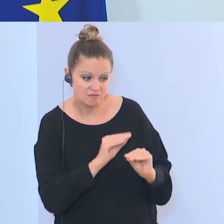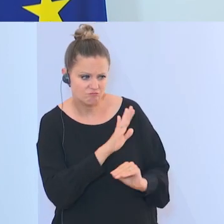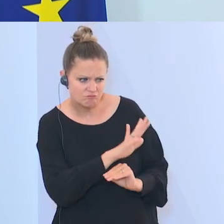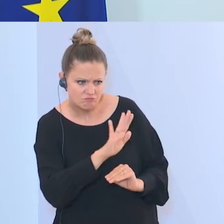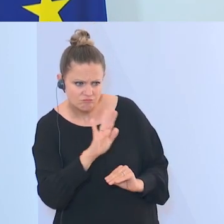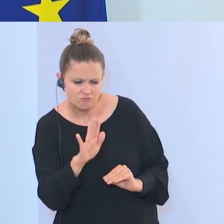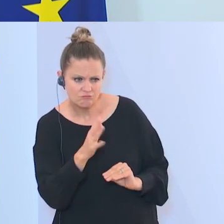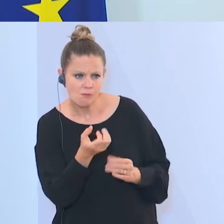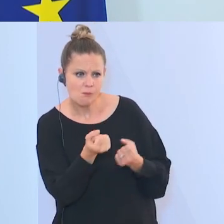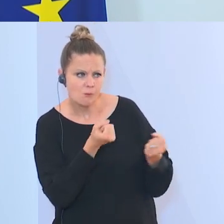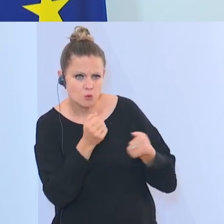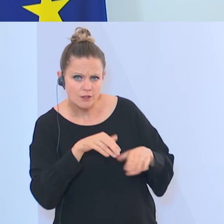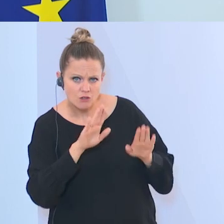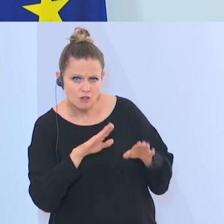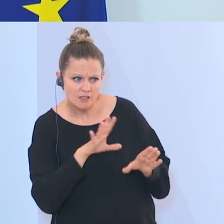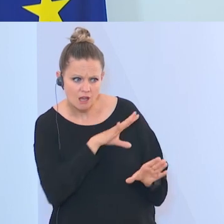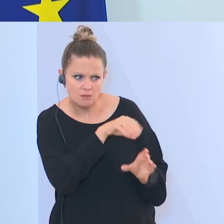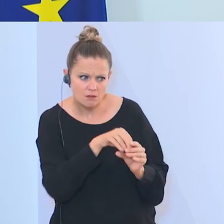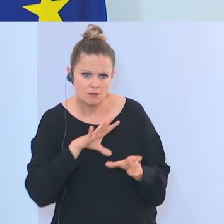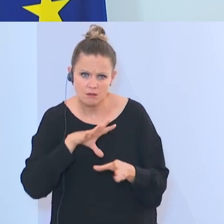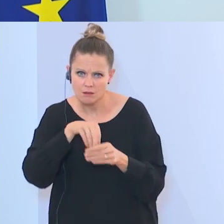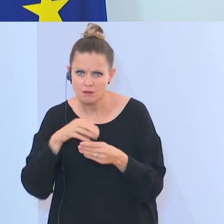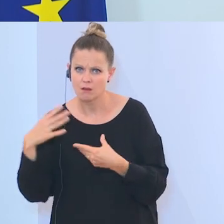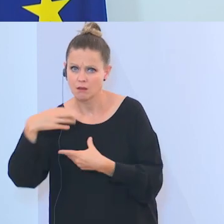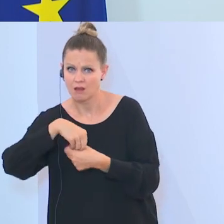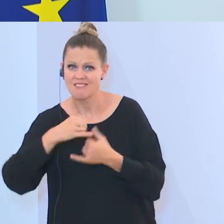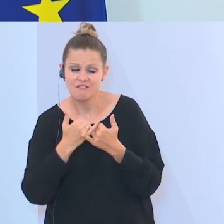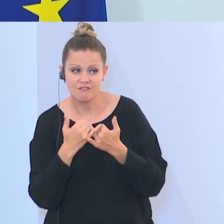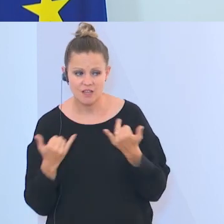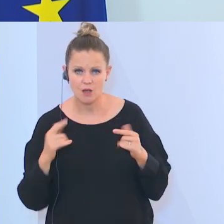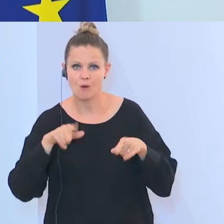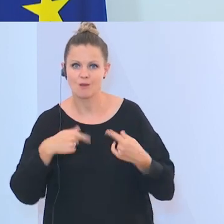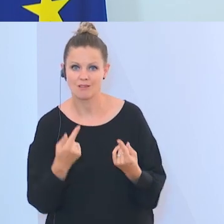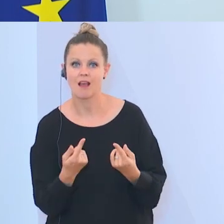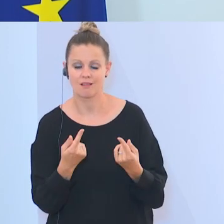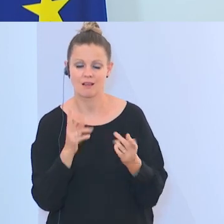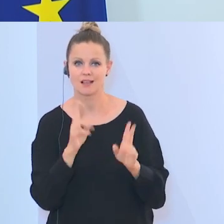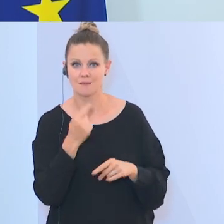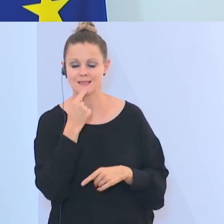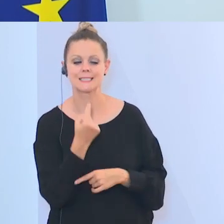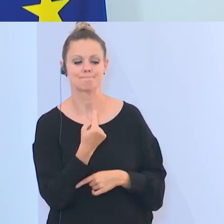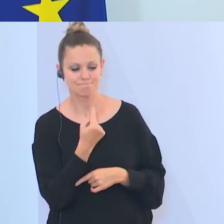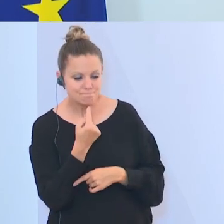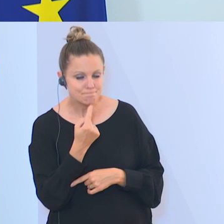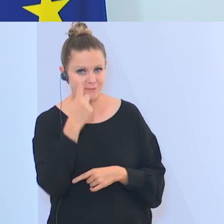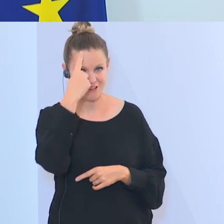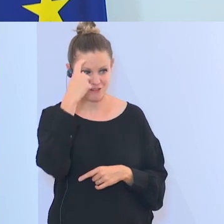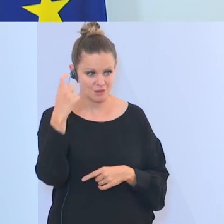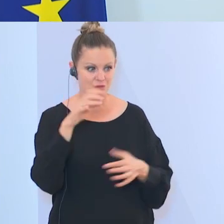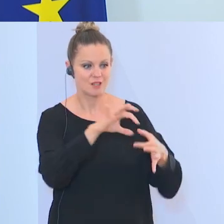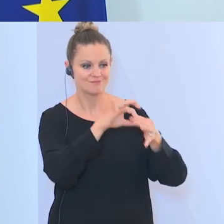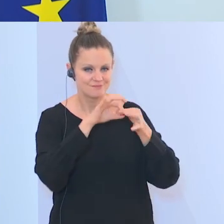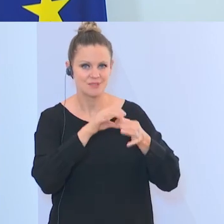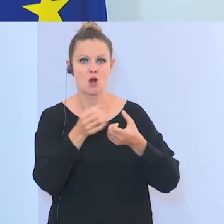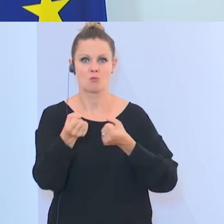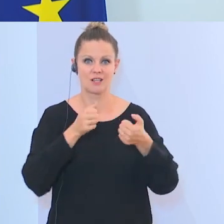Zugehörigkeit zum politischen Islam, um dann zu sagen, okay, hier gibt es Gedankengut zum politischen Islam in